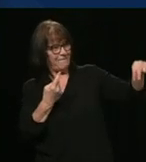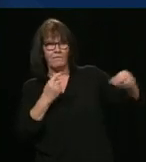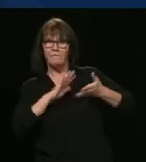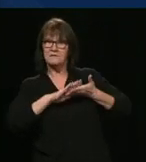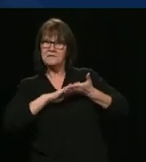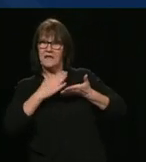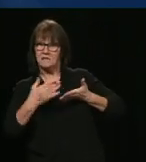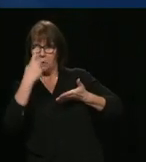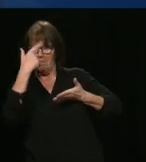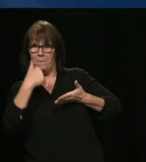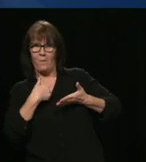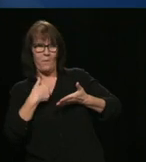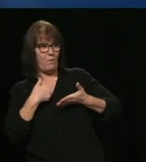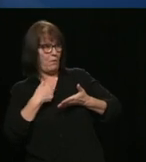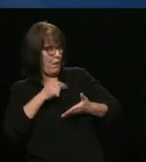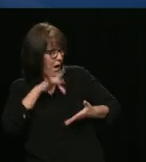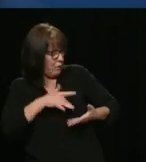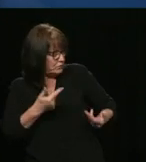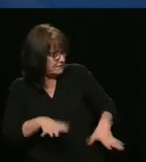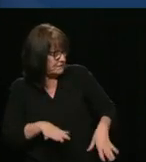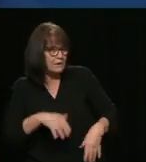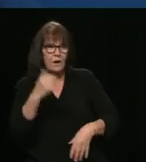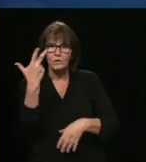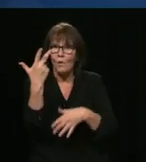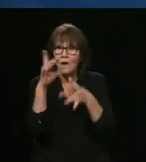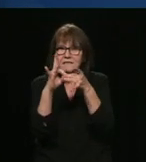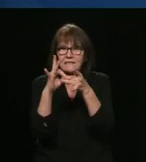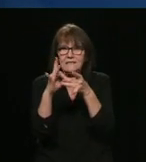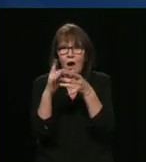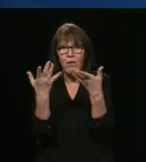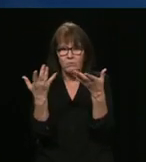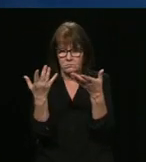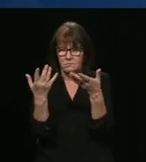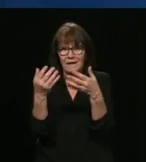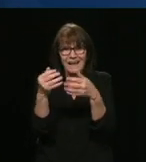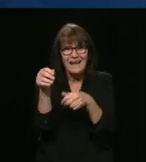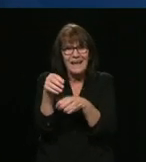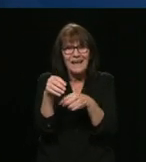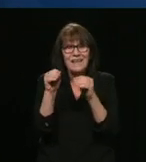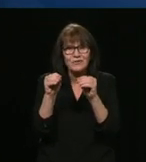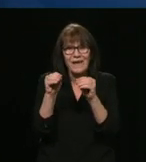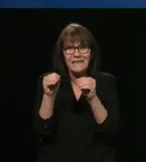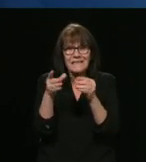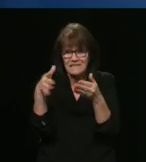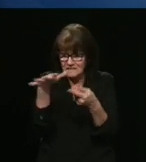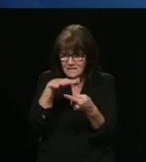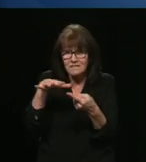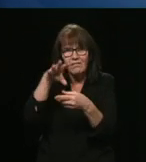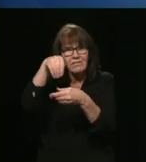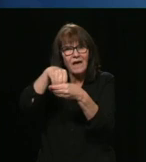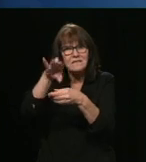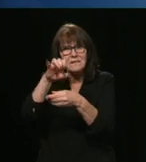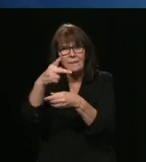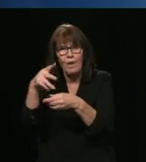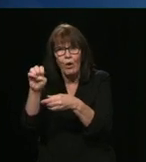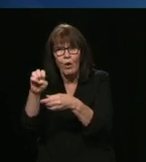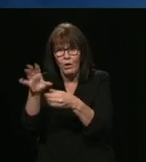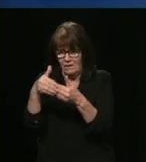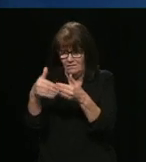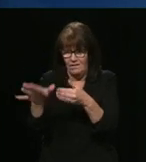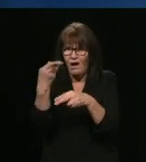syndicats d'éducatrices en garderie qui vont avoir 18 % d'augmentation de salaire. Non!